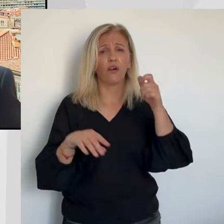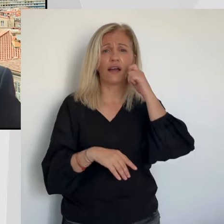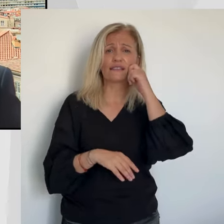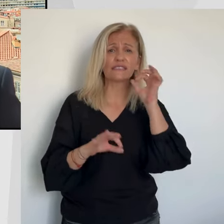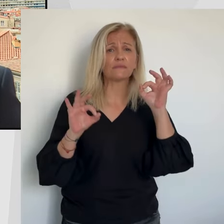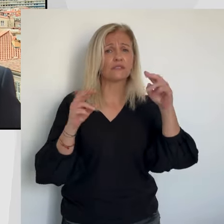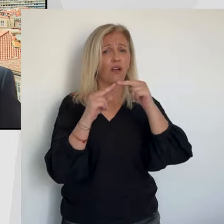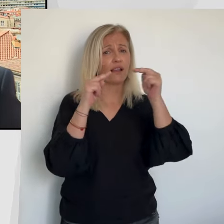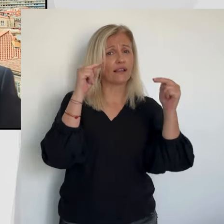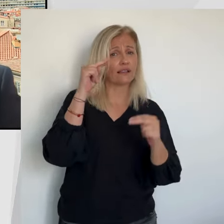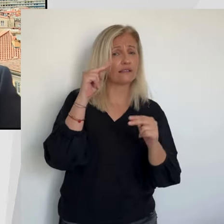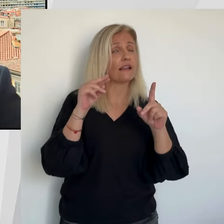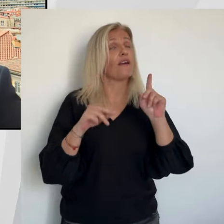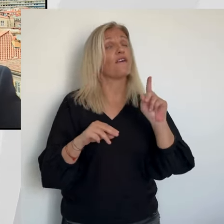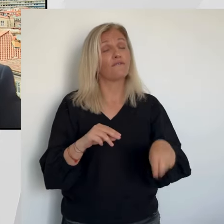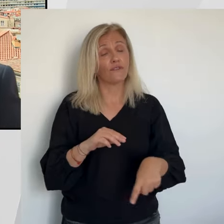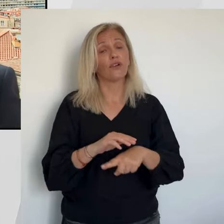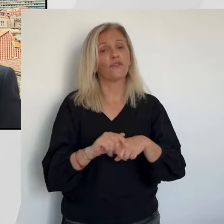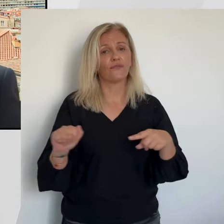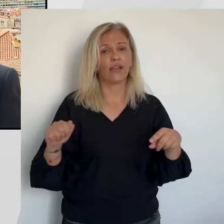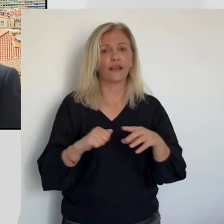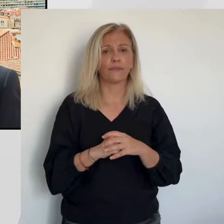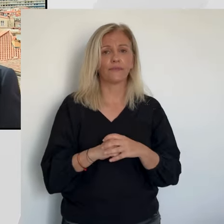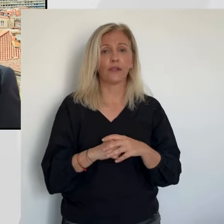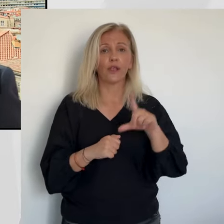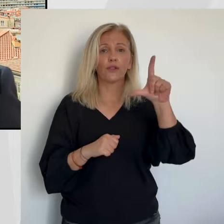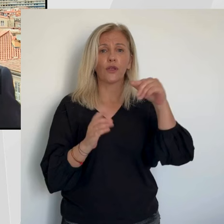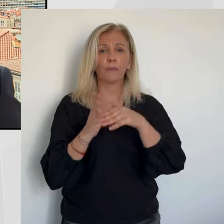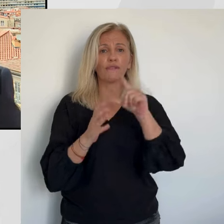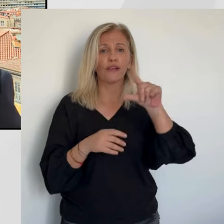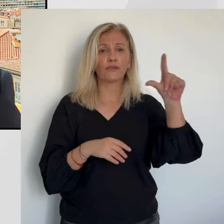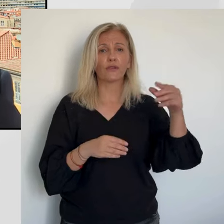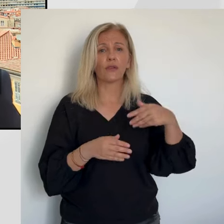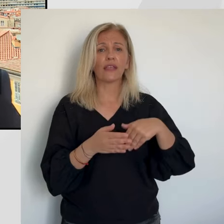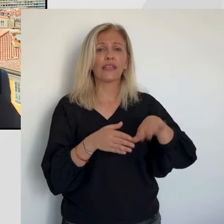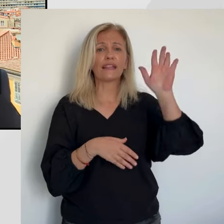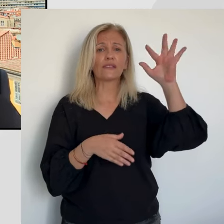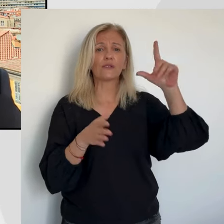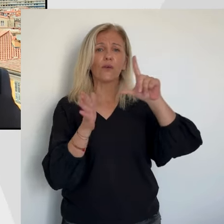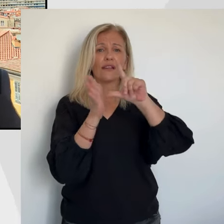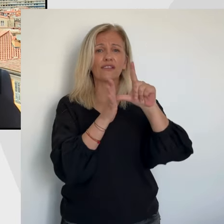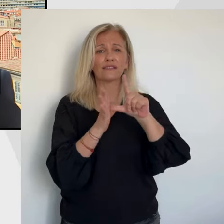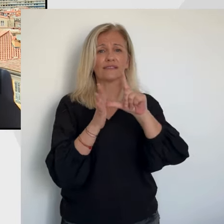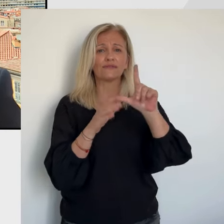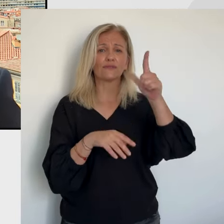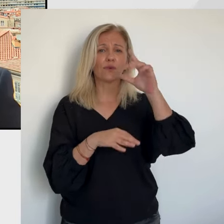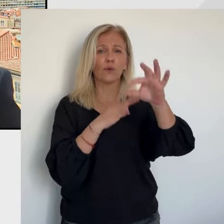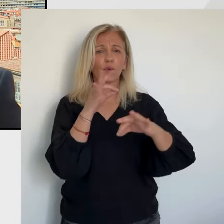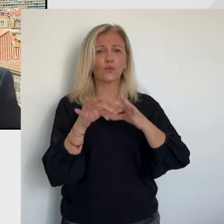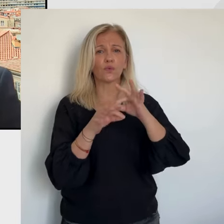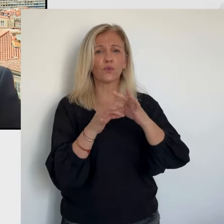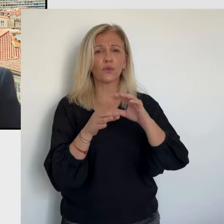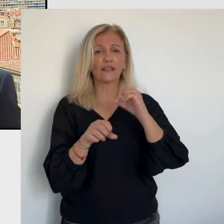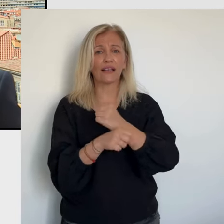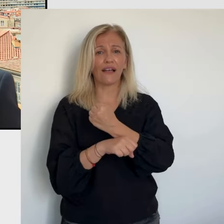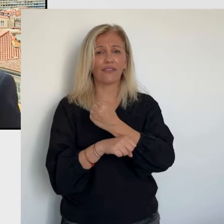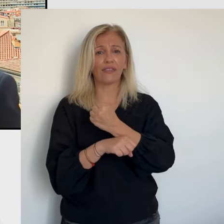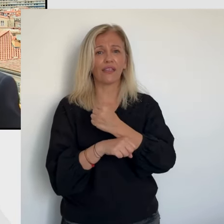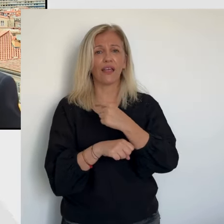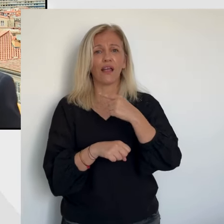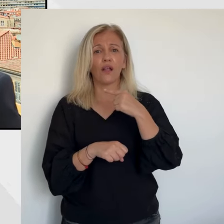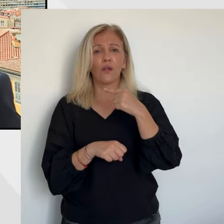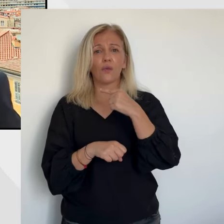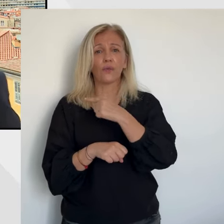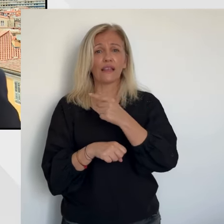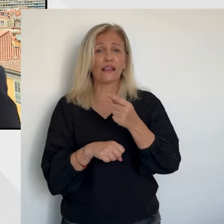dans ce pays, il y de la violence parfois. Il y a également un problème d'immigration illégale qu'il faut régler parce qu'il suscite de controverses, il suscite de l'incompréhension